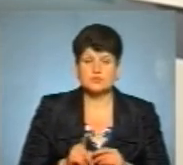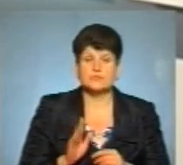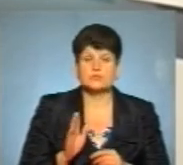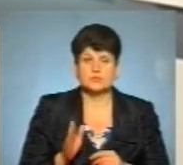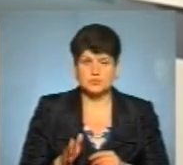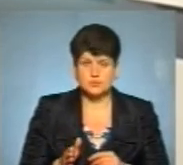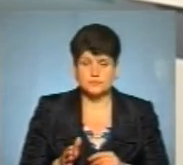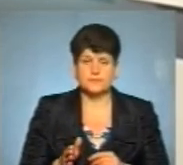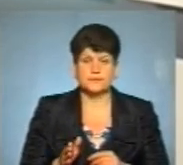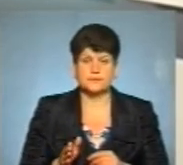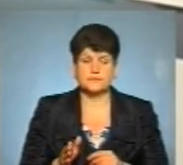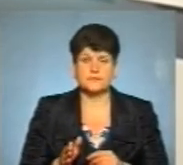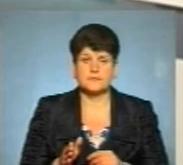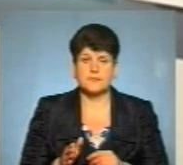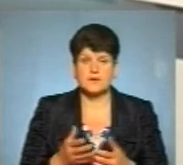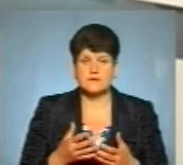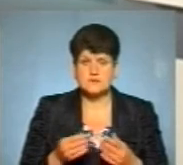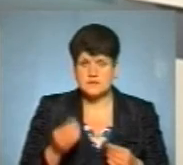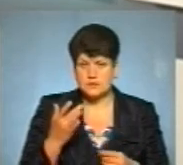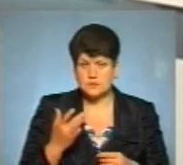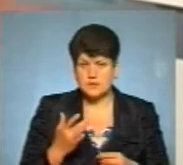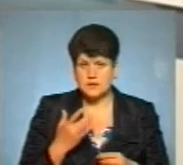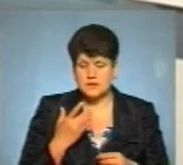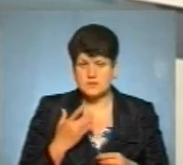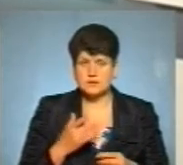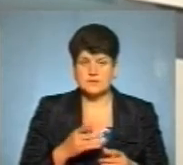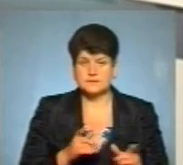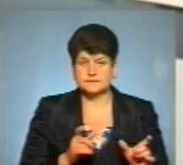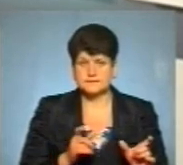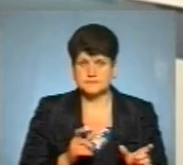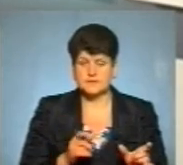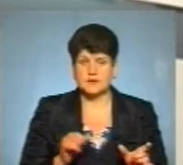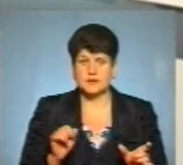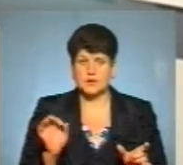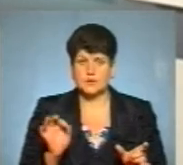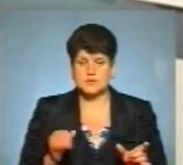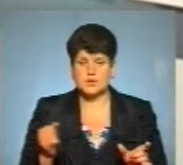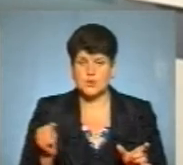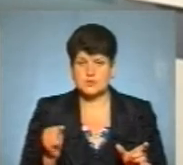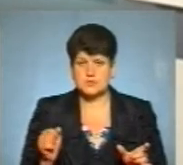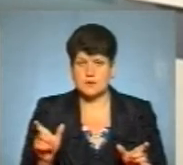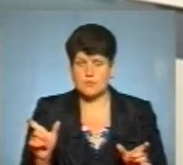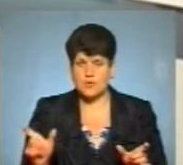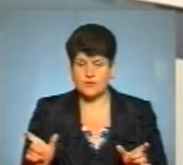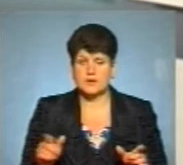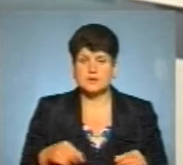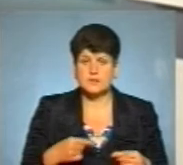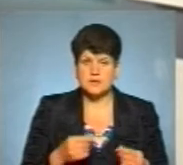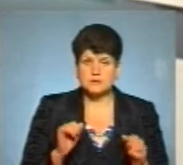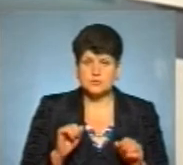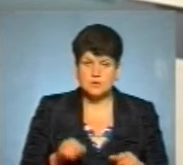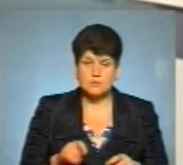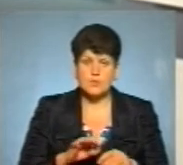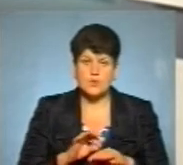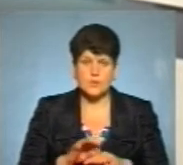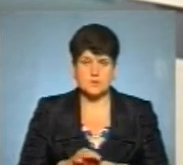наступить, між оцею весняно-літньою хвилою і, можливо, осінньо-зимовою, оце дасть нам змогу провести